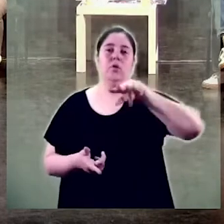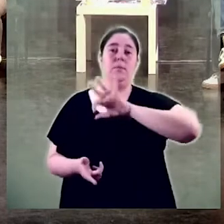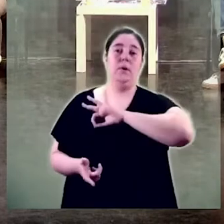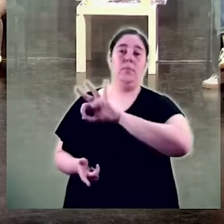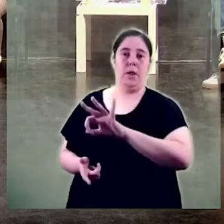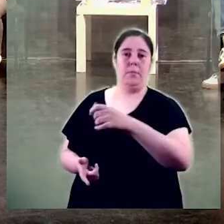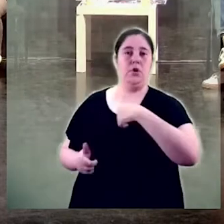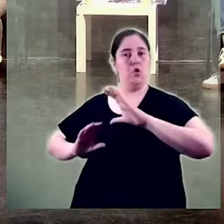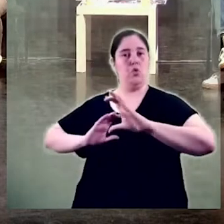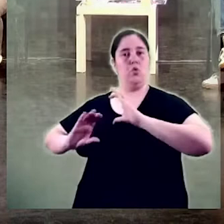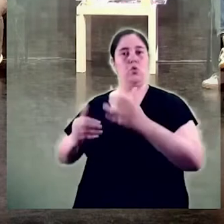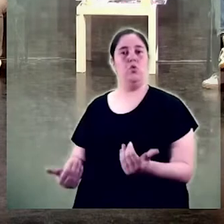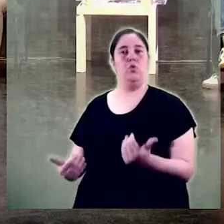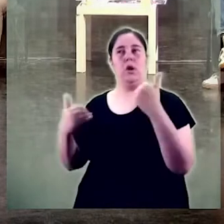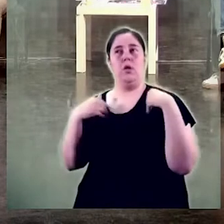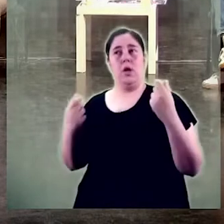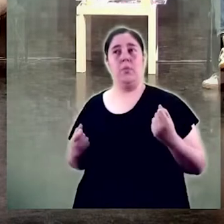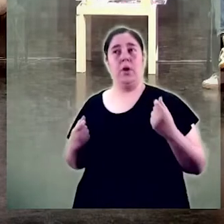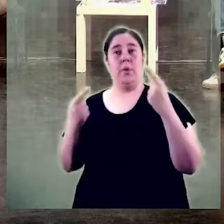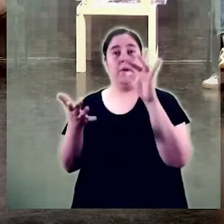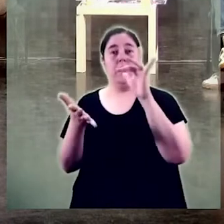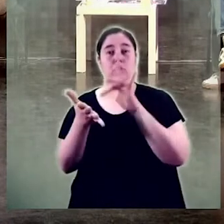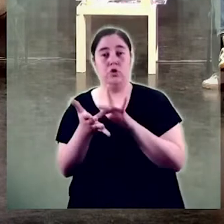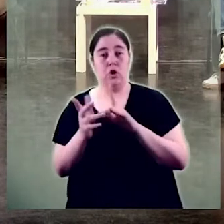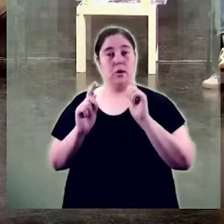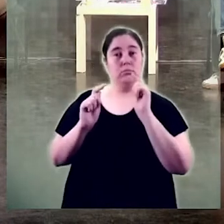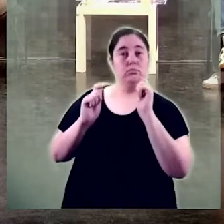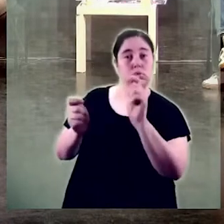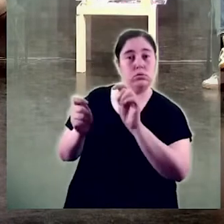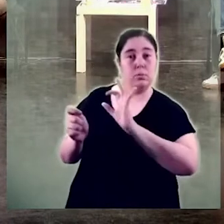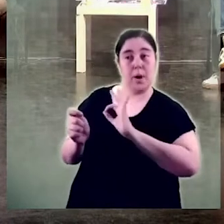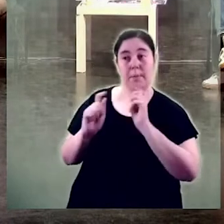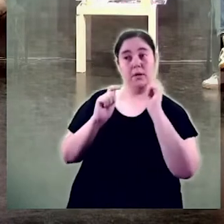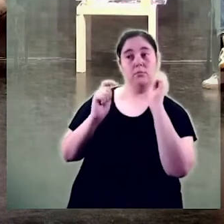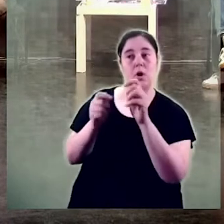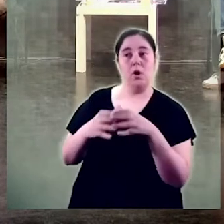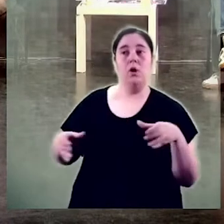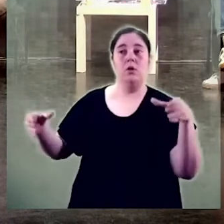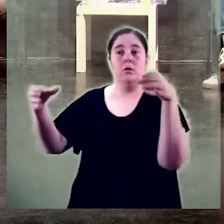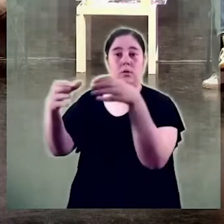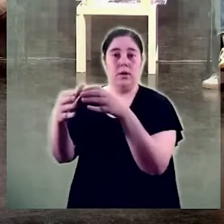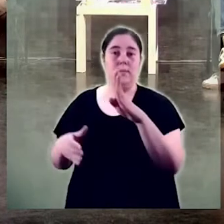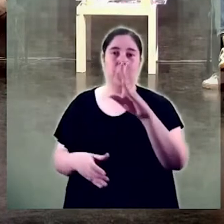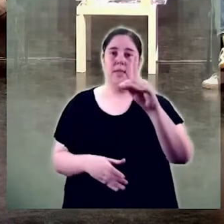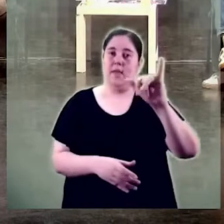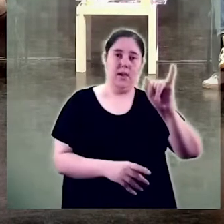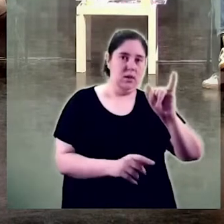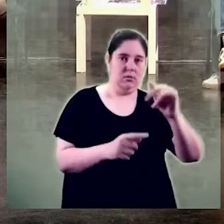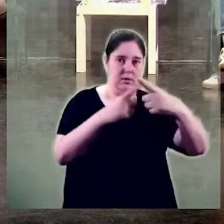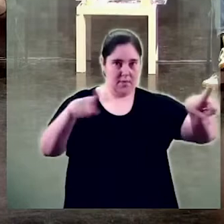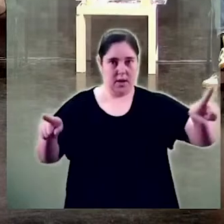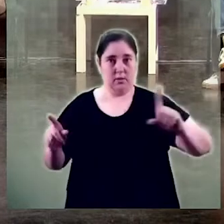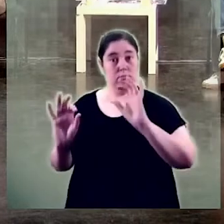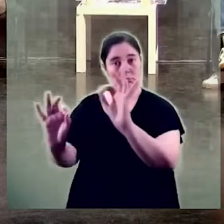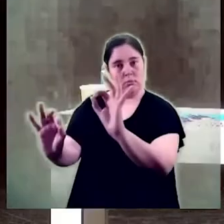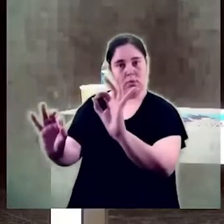rep aquest reconeixement enguany, per primera vegada, si no merro, atorgat a un subjecte col·lectiu i que no és PDI,